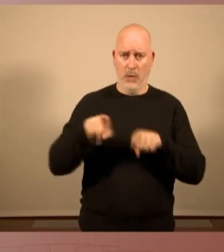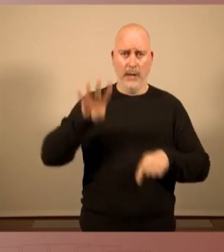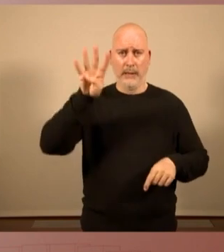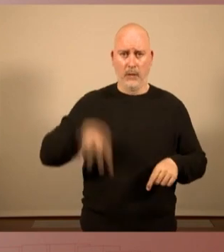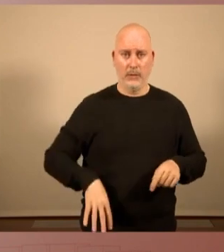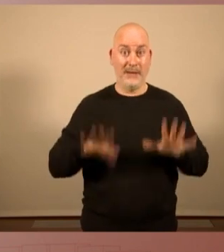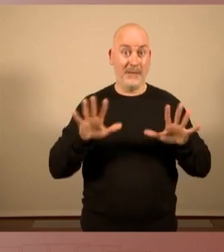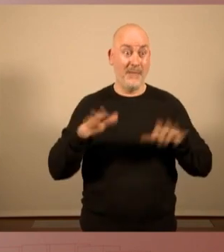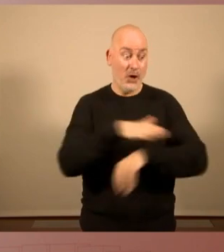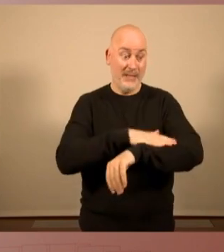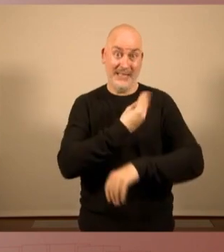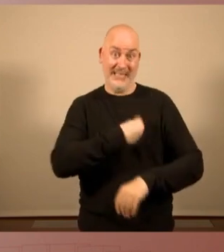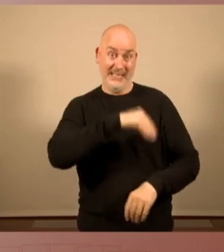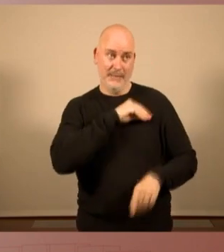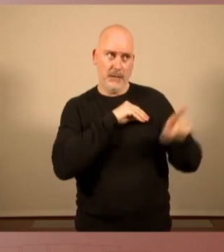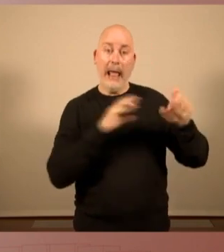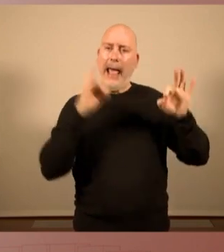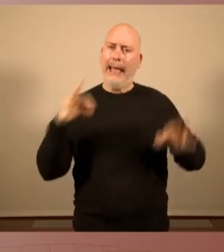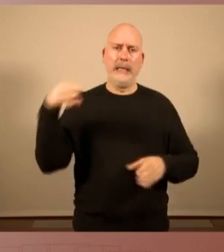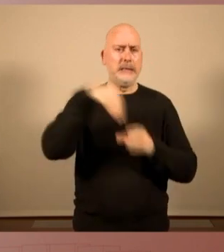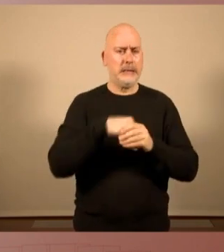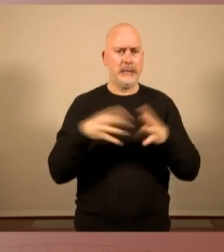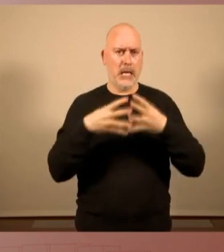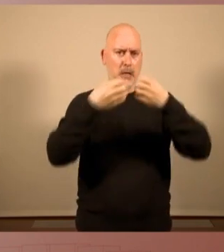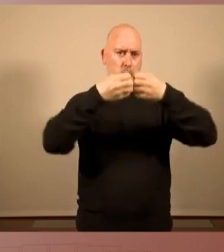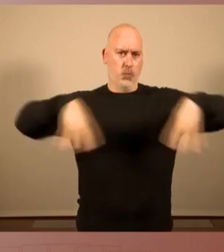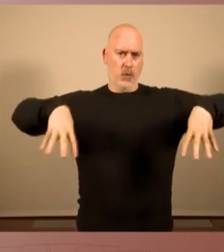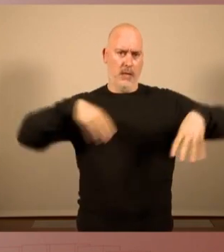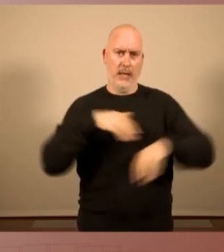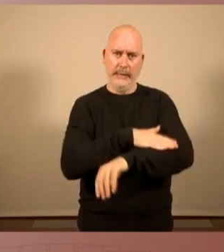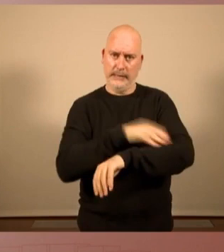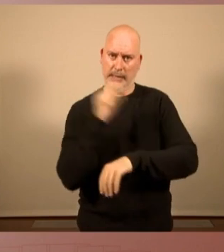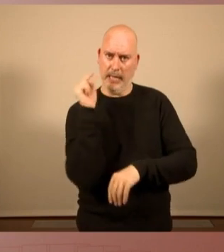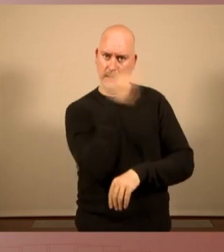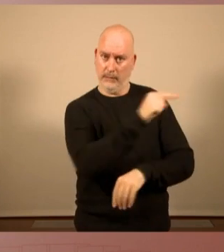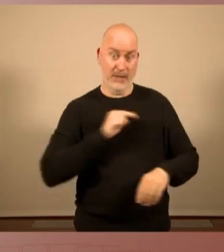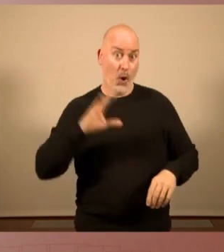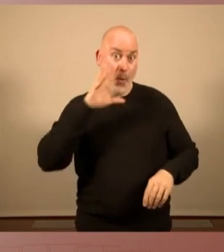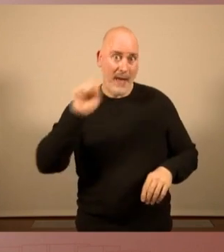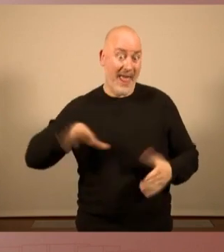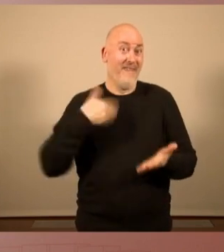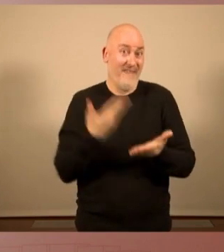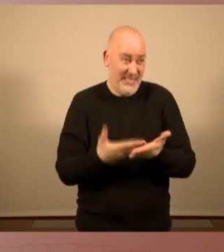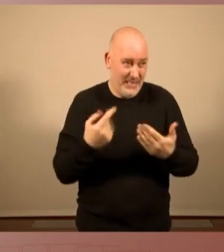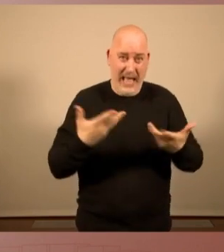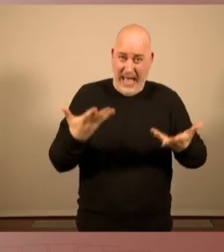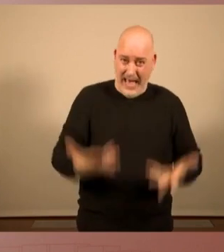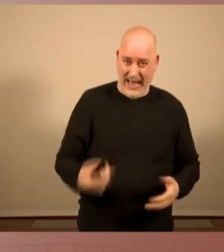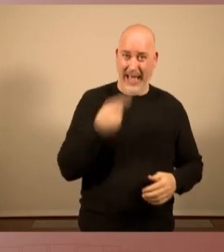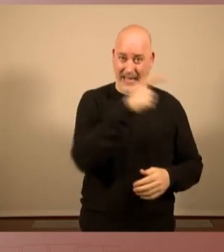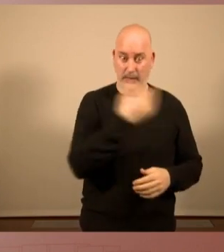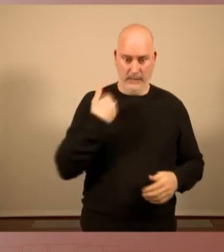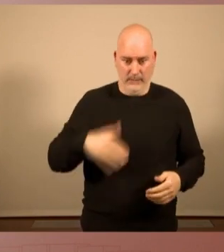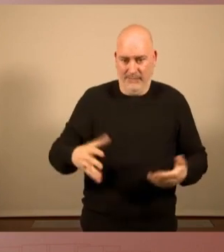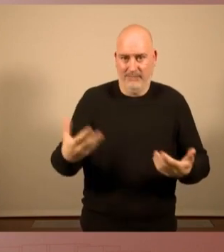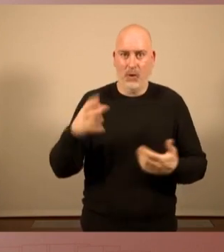espanyol és estructura d'estat, és estructura de govern fins i tot ara, amb el suposat govern